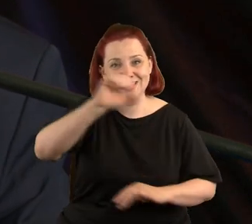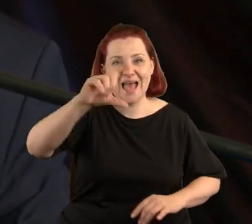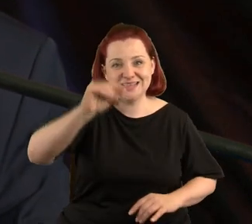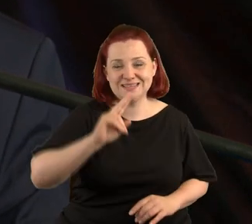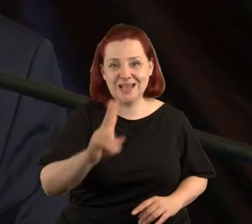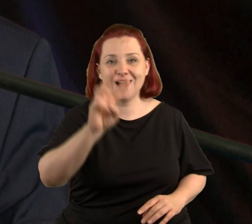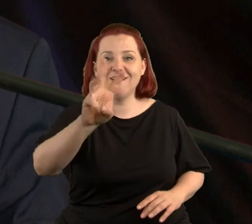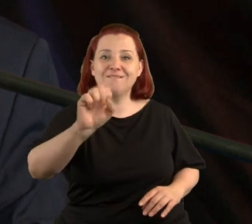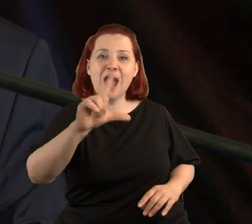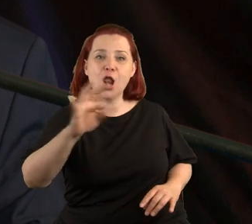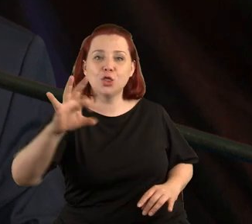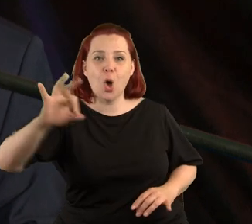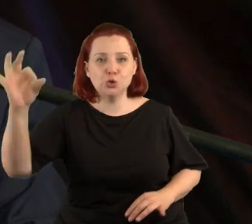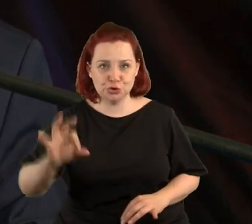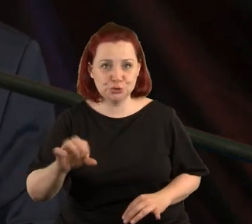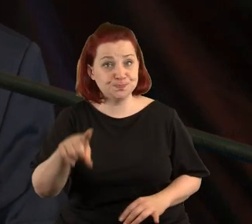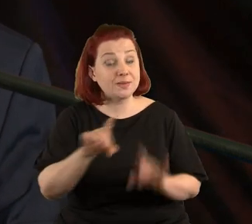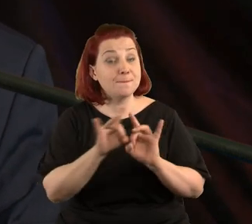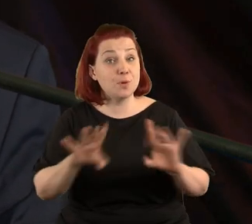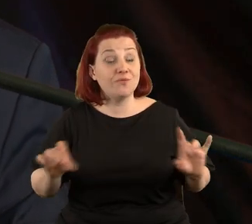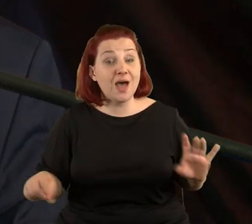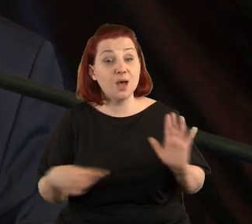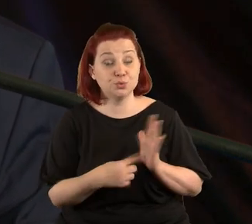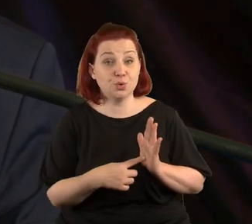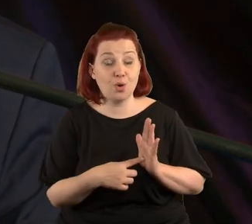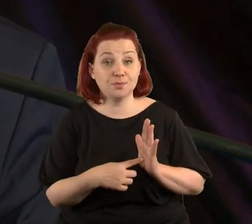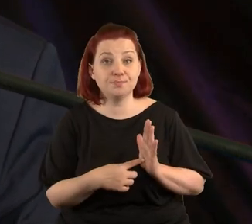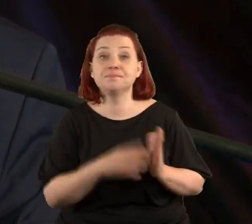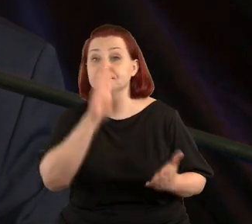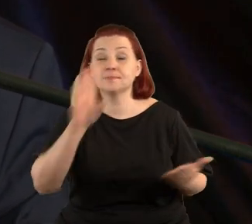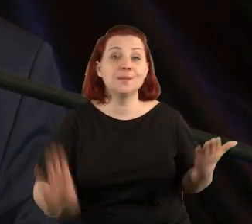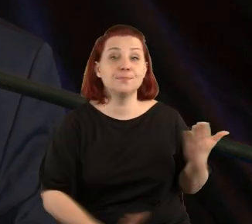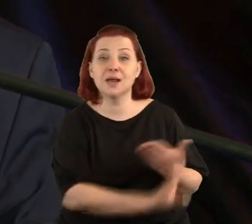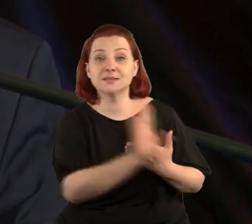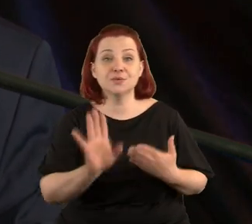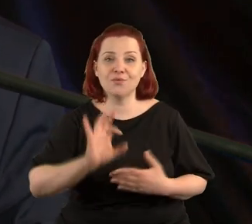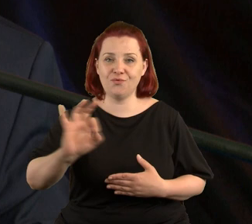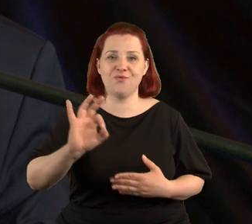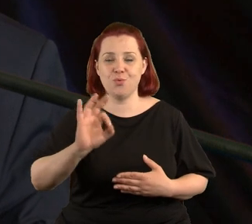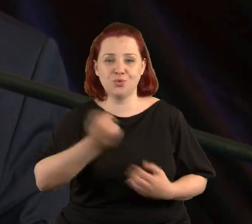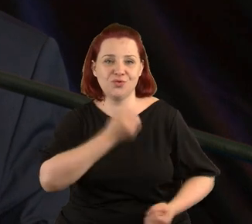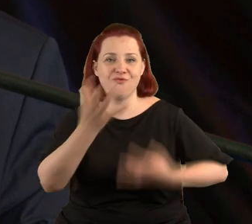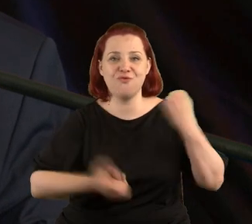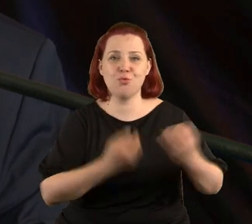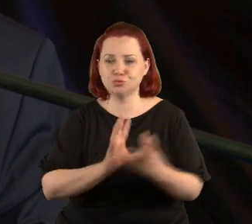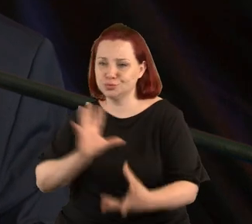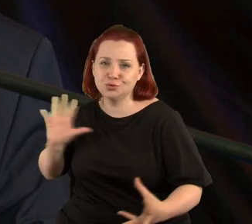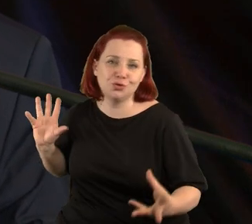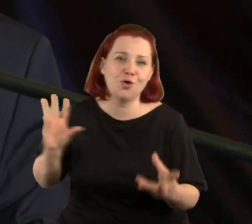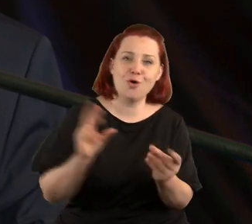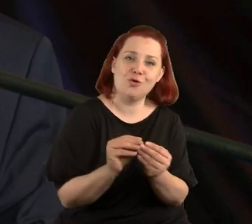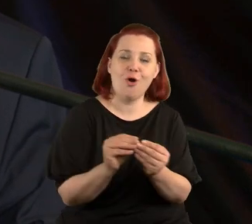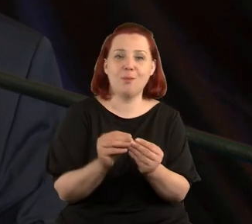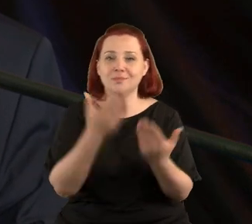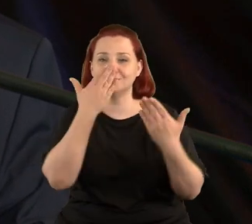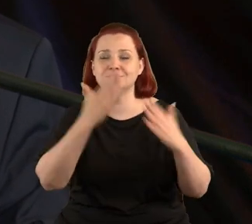Waltosia. Profesora, który prezentuje swoją twórczość, swój dorobek w